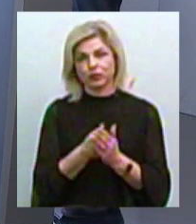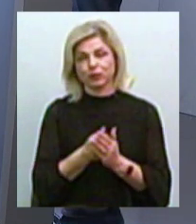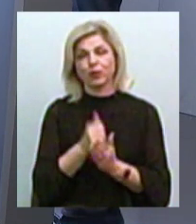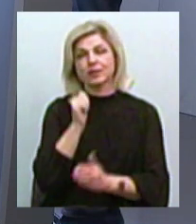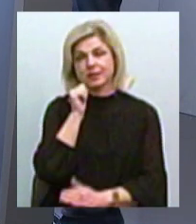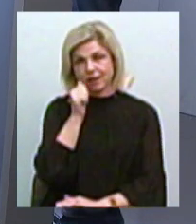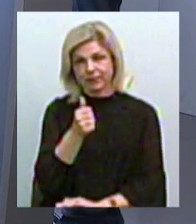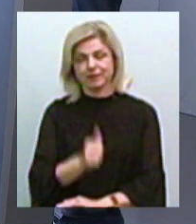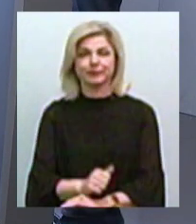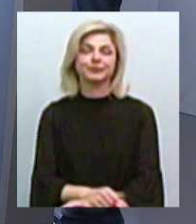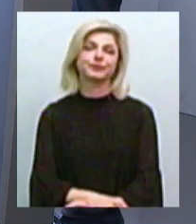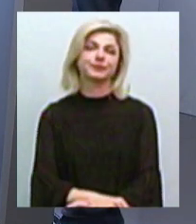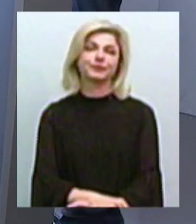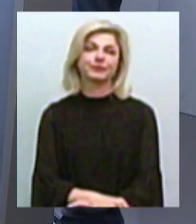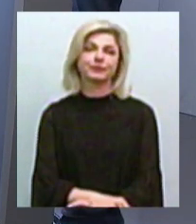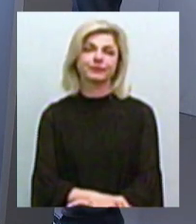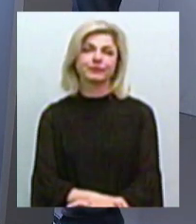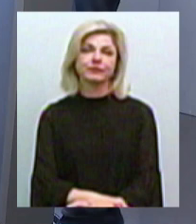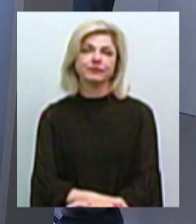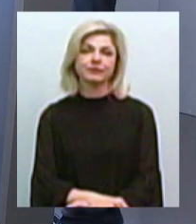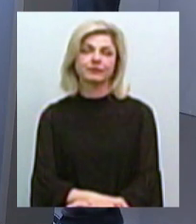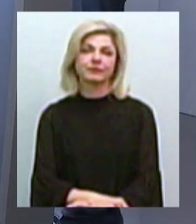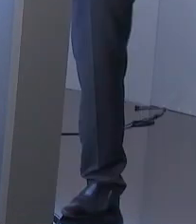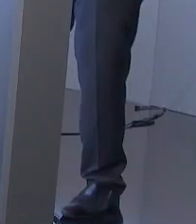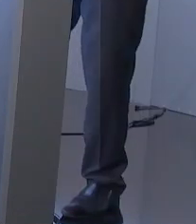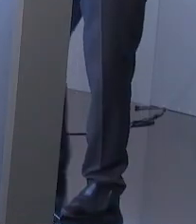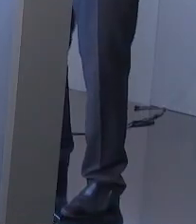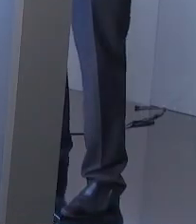А якою будет наступная тема, подскажем наступный день на все добре.